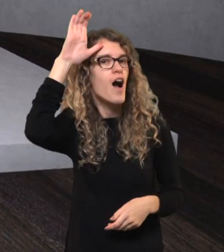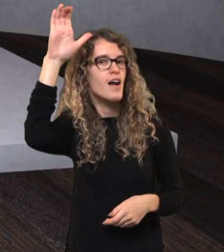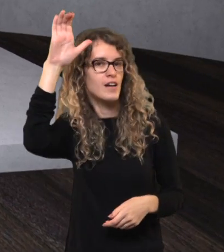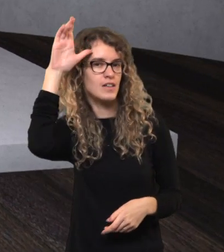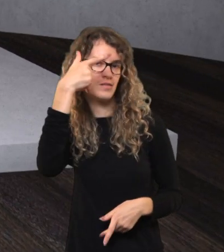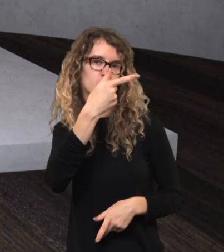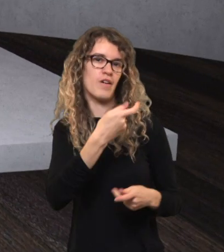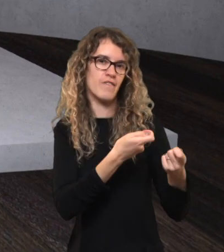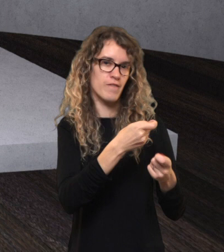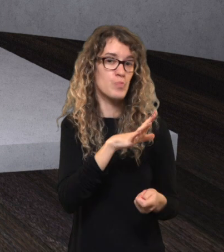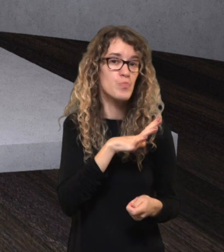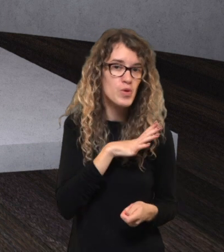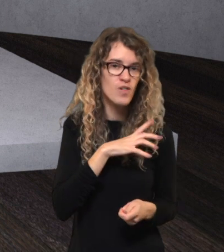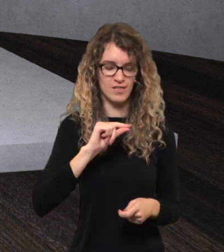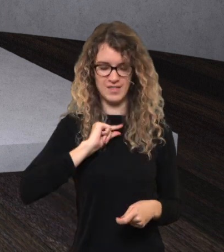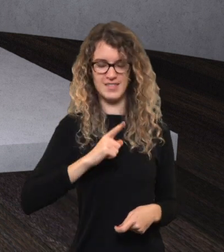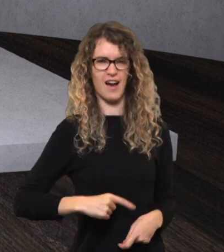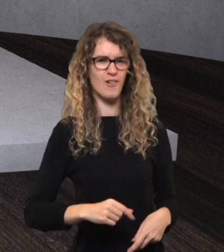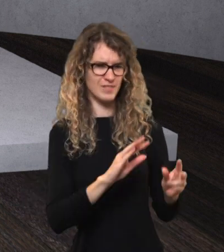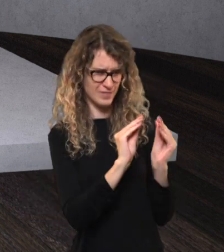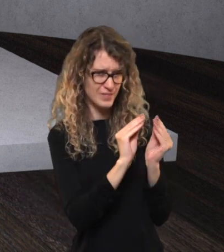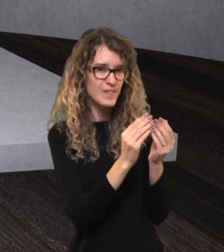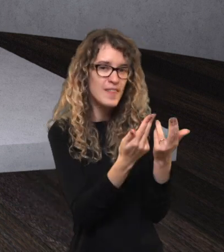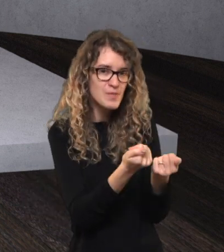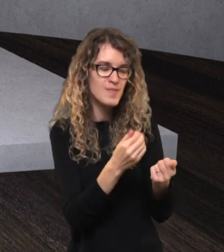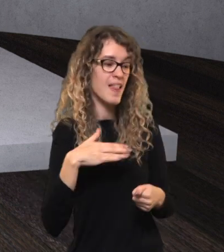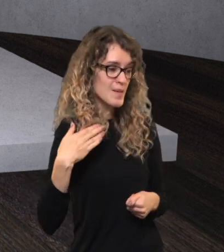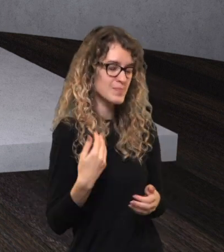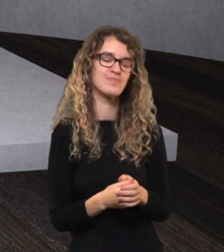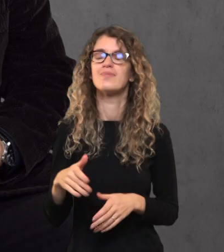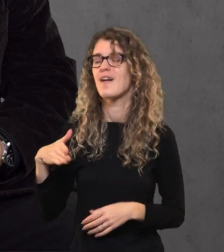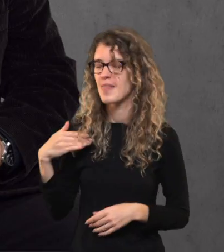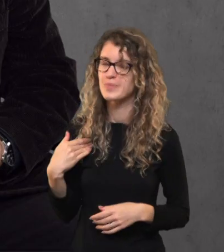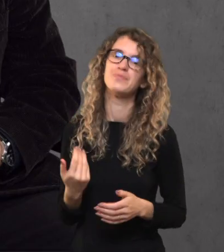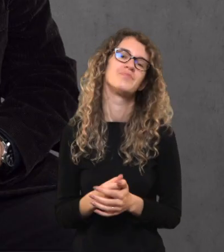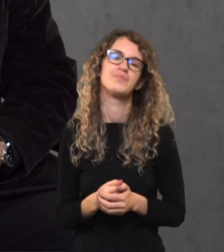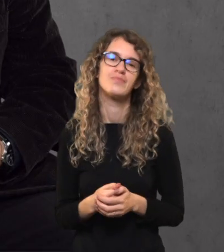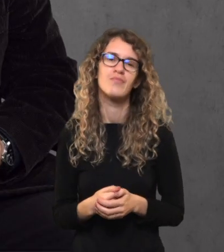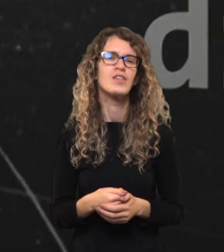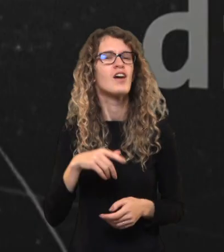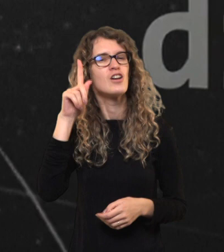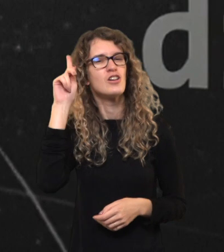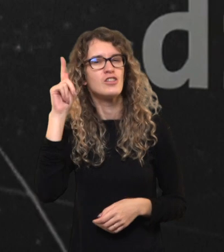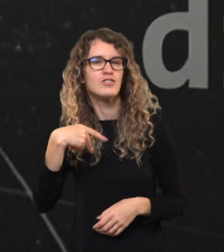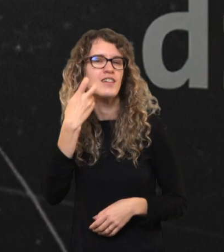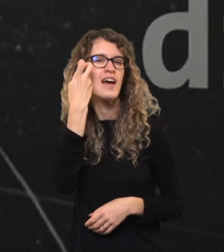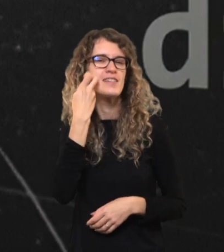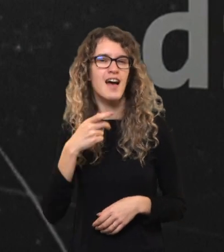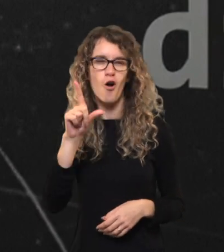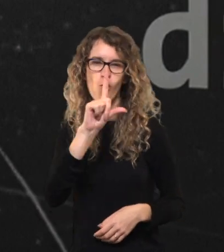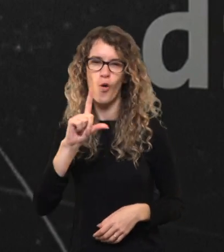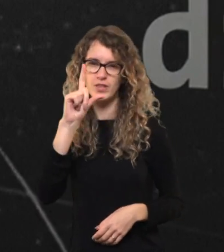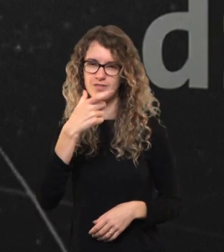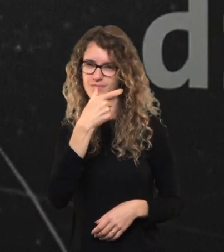Kas tik nebuvo buvęs? Skautas, iki šiol tikriausiai skautas. Tai sveiki, valdai. Sveiki, sveiki, valėdėl. Yra tokia sena